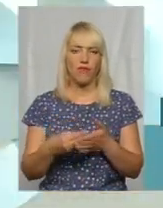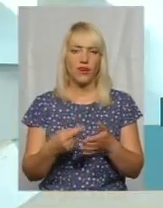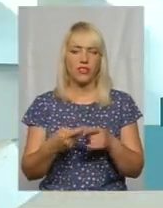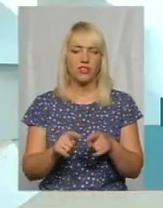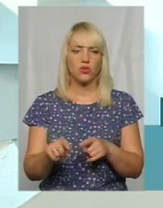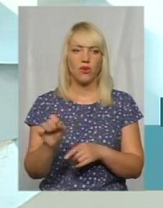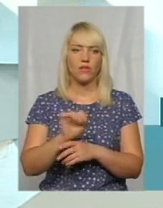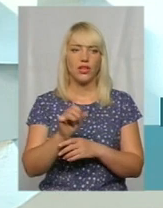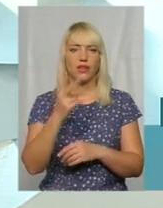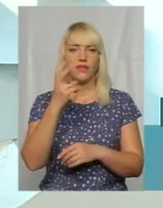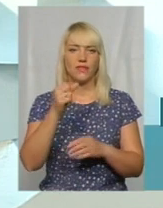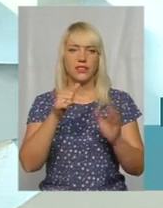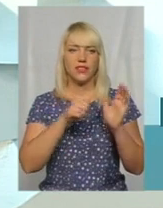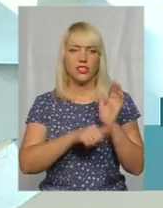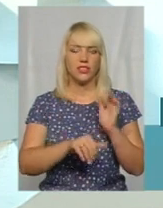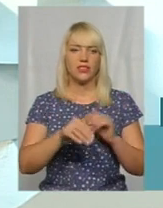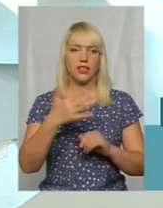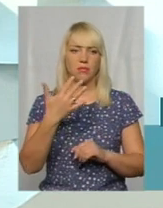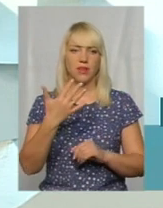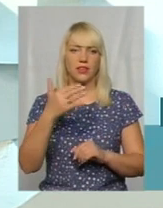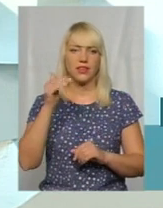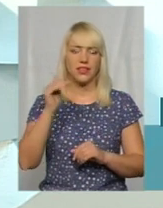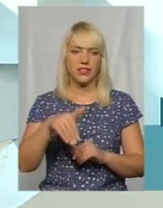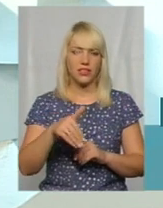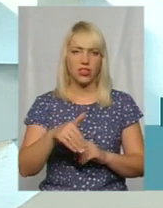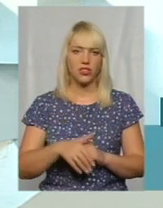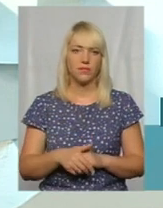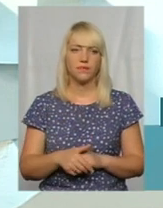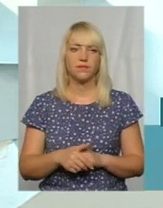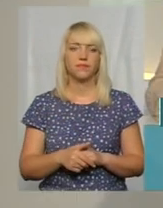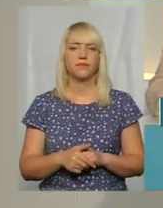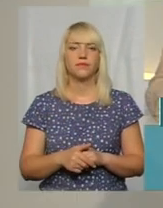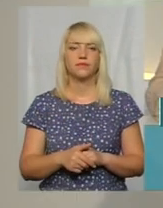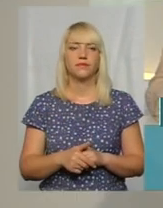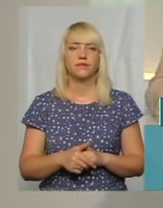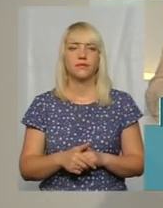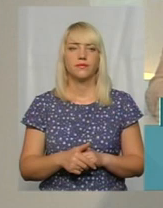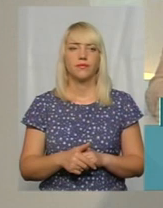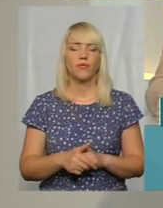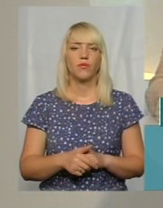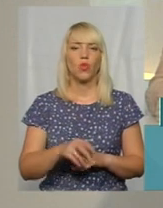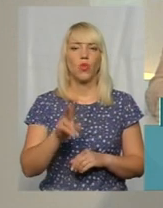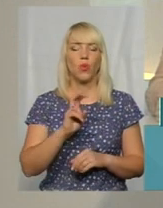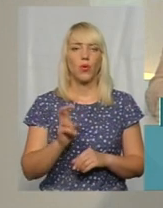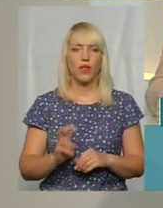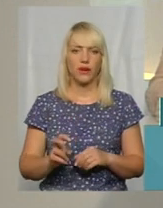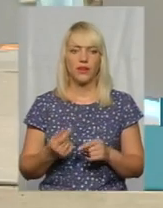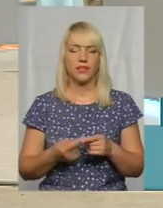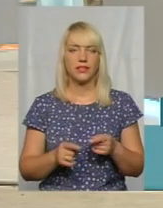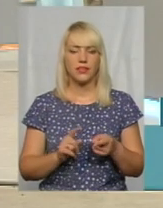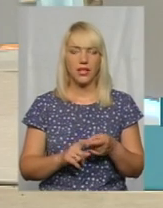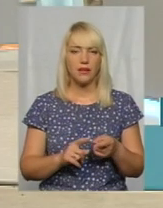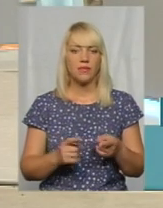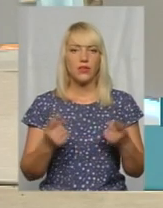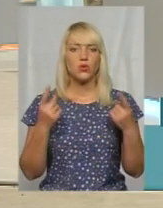265 тисяч доларів. Це досить